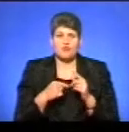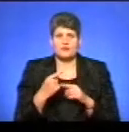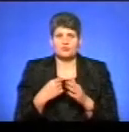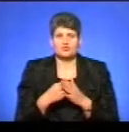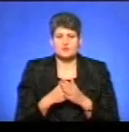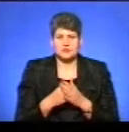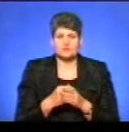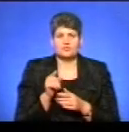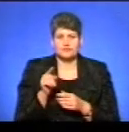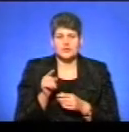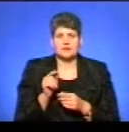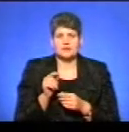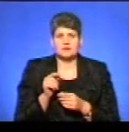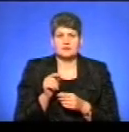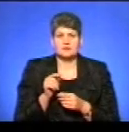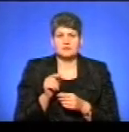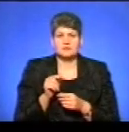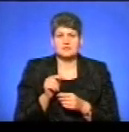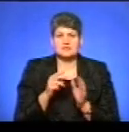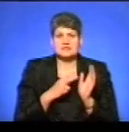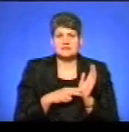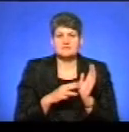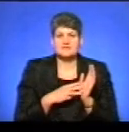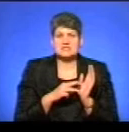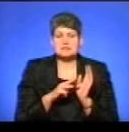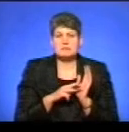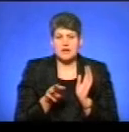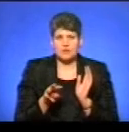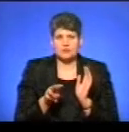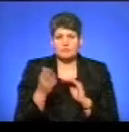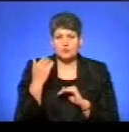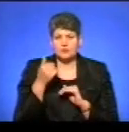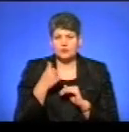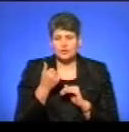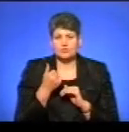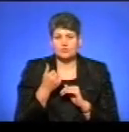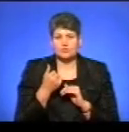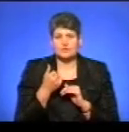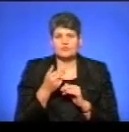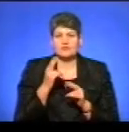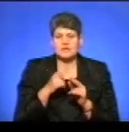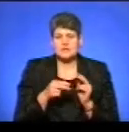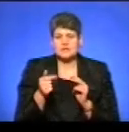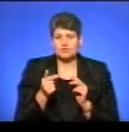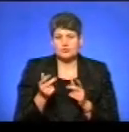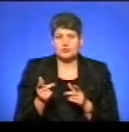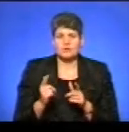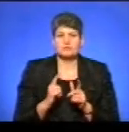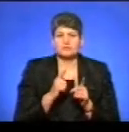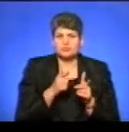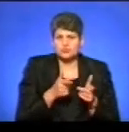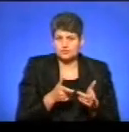бюджету. Вони нам 178 мільйонів минулого року зайшли на рахунок в пінці грудня. І